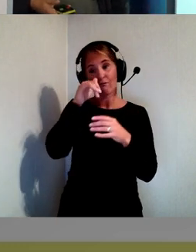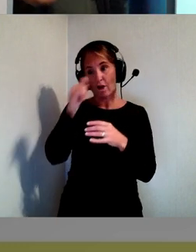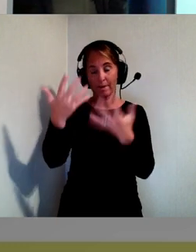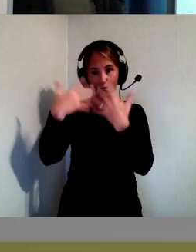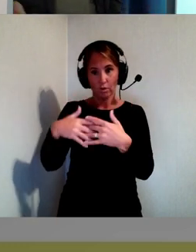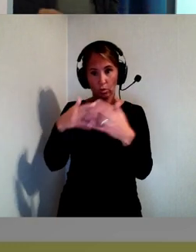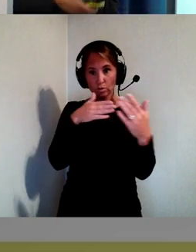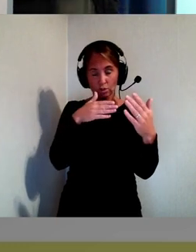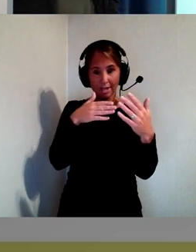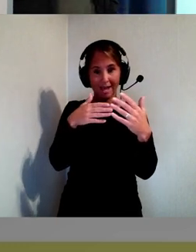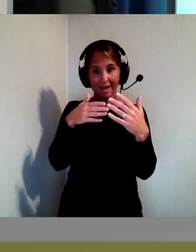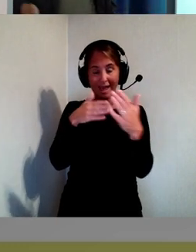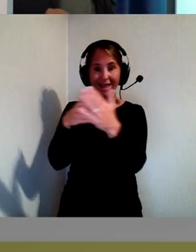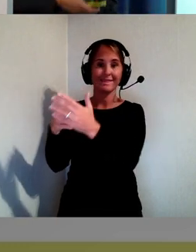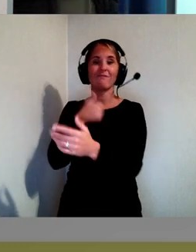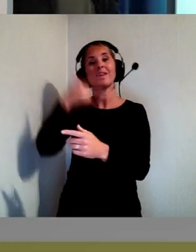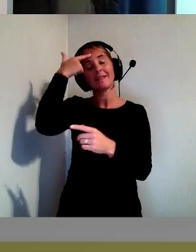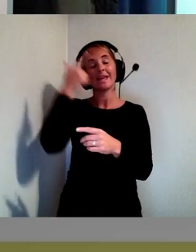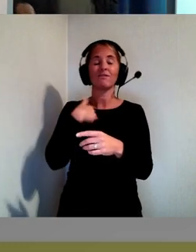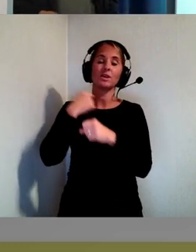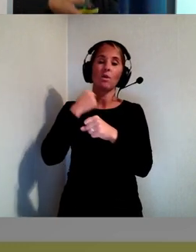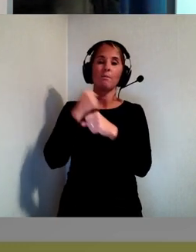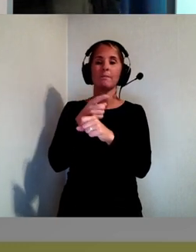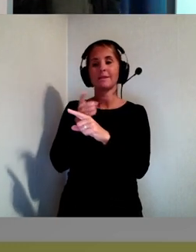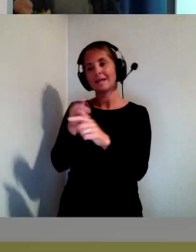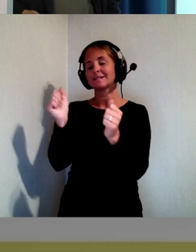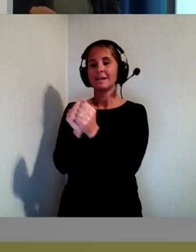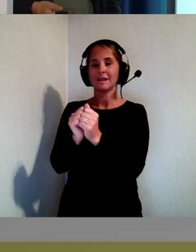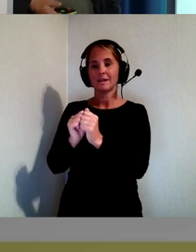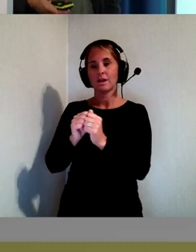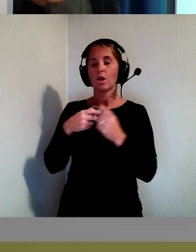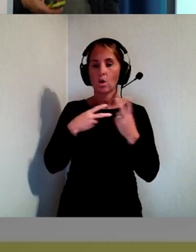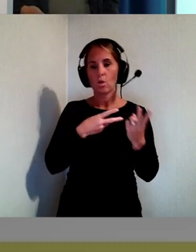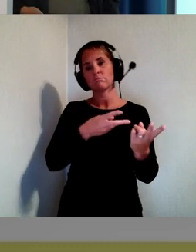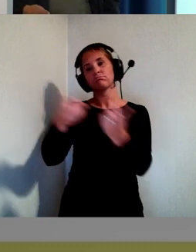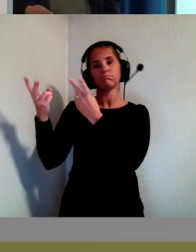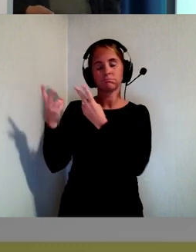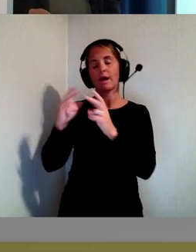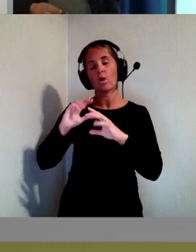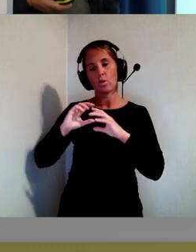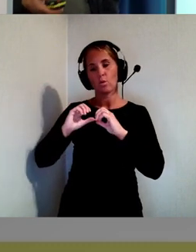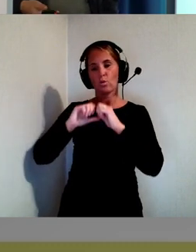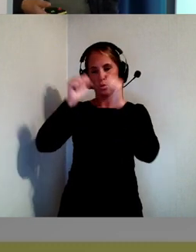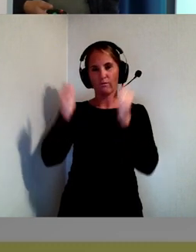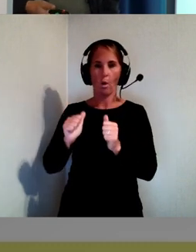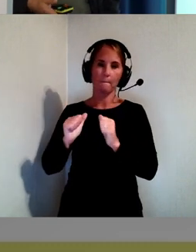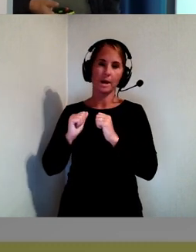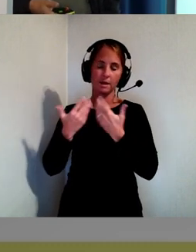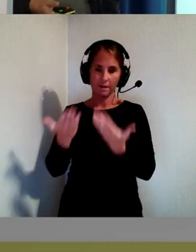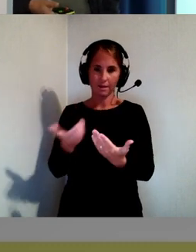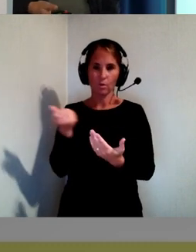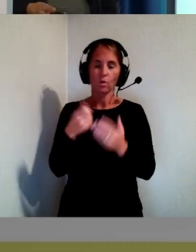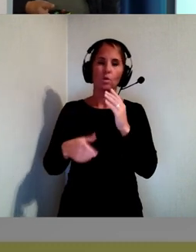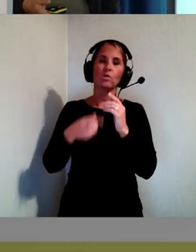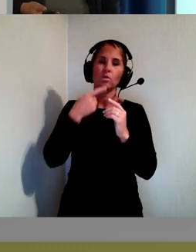jobbar med det här angreppssättet universell utformning. Det var någon som nämnde den här standarden